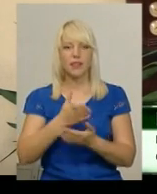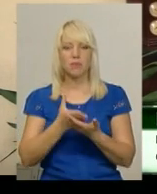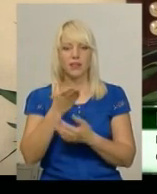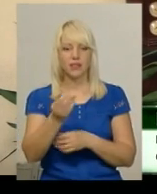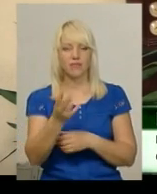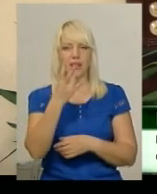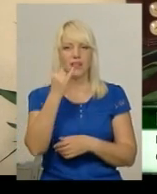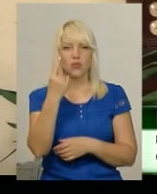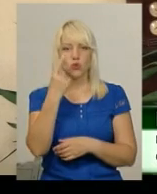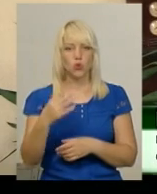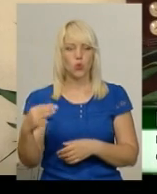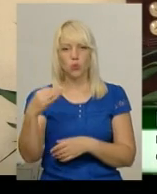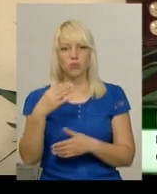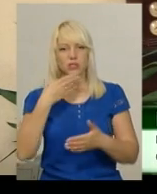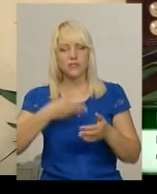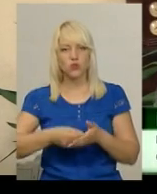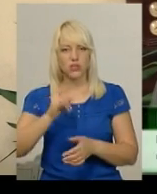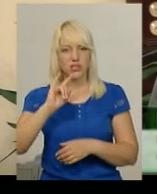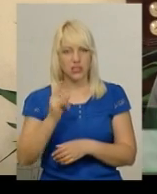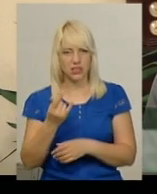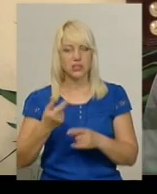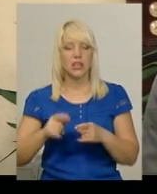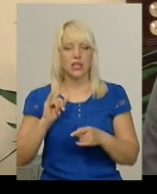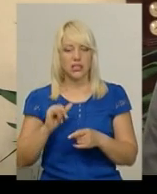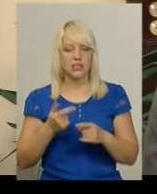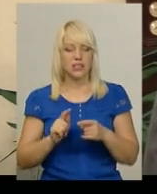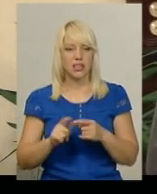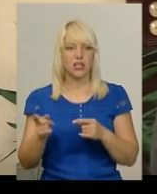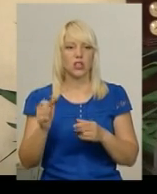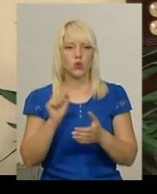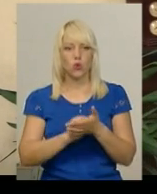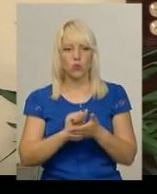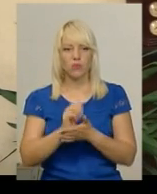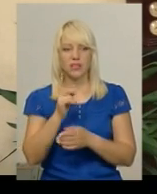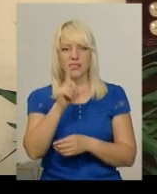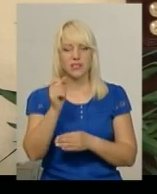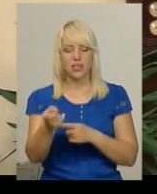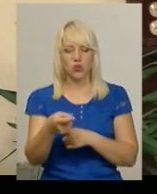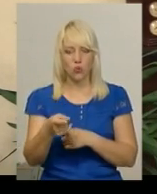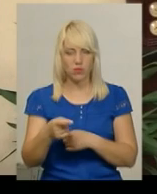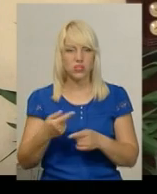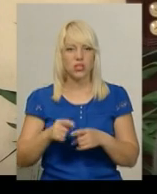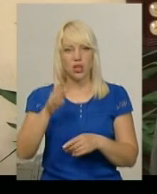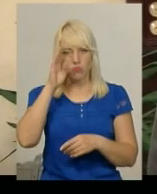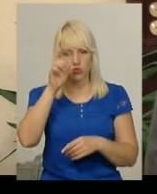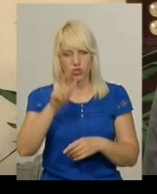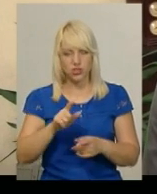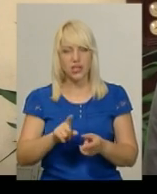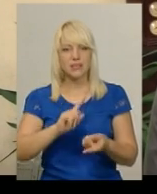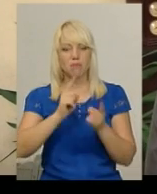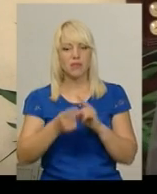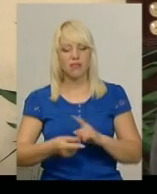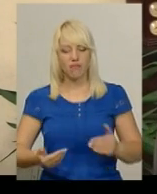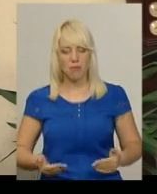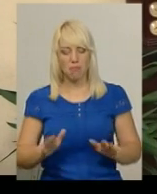жодні копійки. Даний виконавчий документ до нас надійшов із Тернопільщини за належністю, оскільки боржник змінив місце проживання.